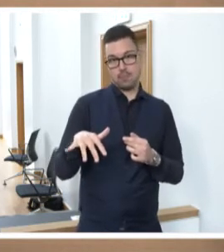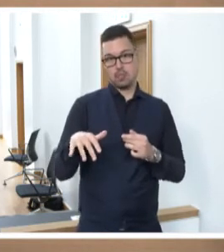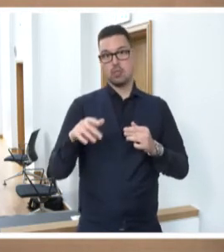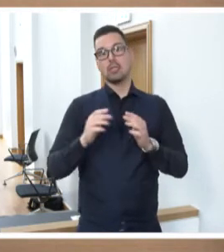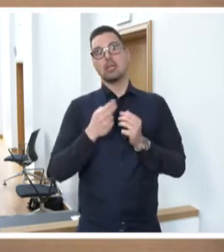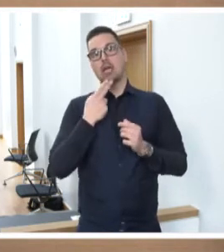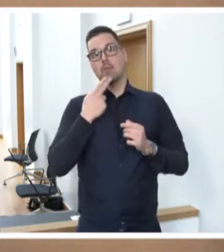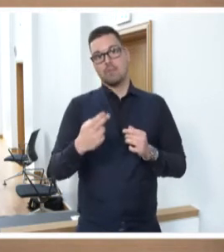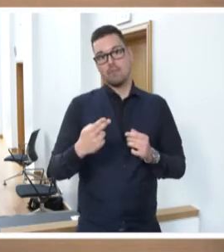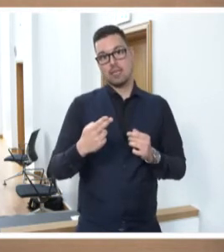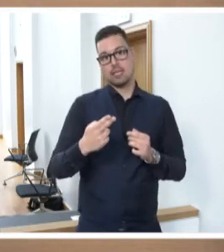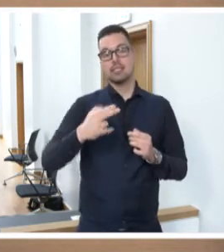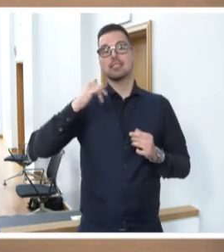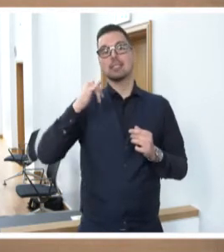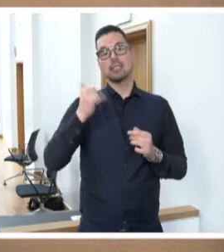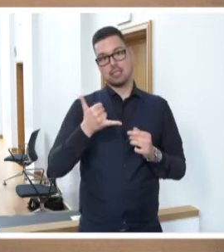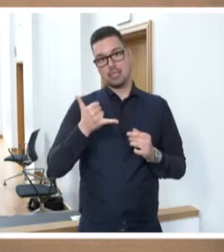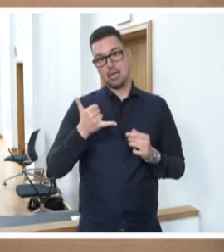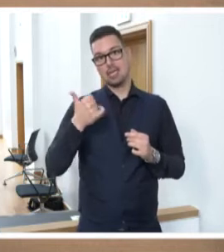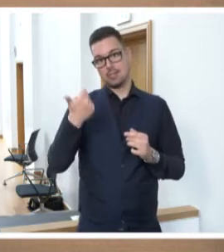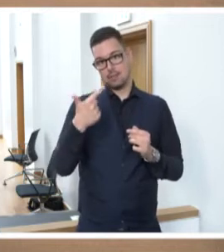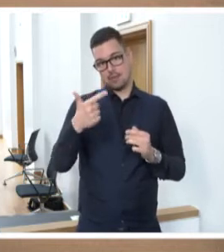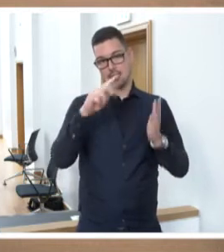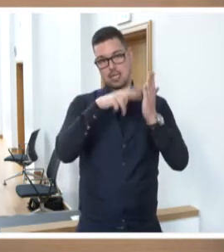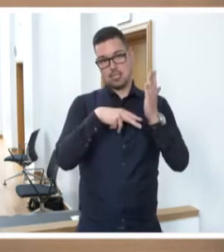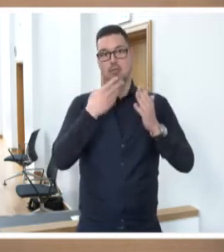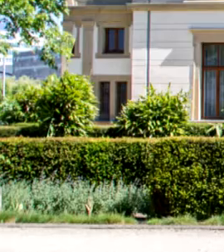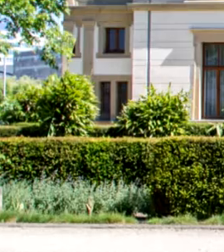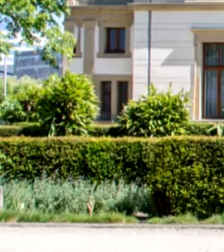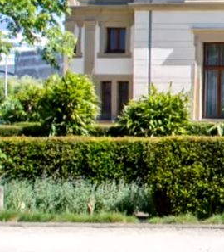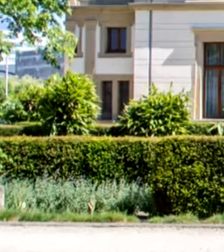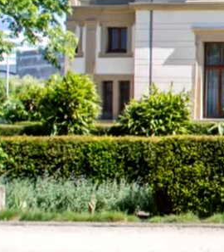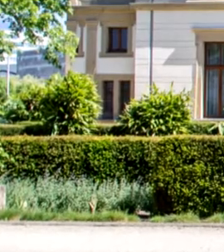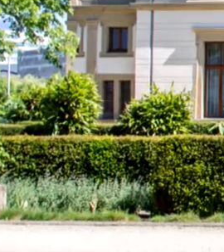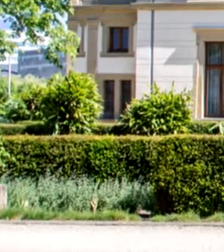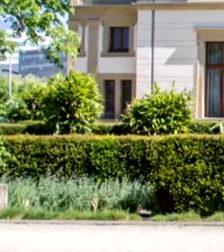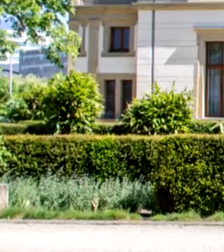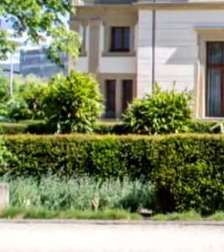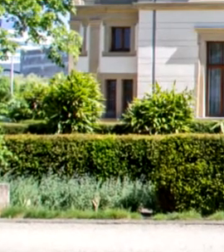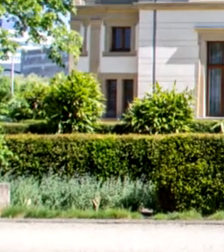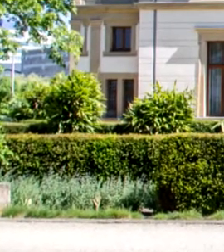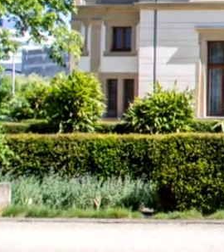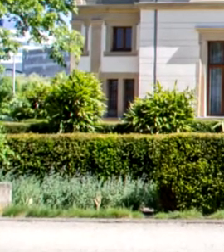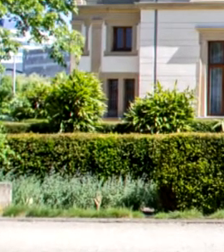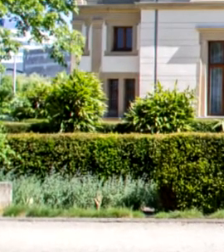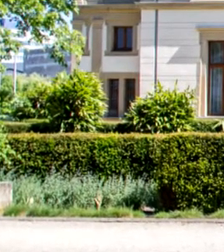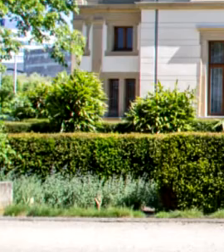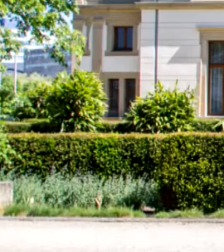Annahme des Gesetzentwurfs in zweiter und letzter Lesung. Ich danke für die Aufmerksamkeit. Vielen Dank. Vielen Dank.